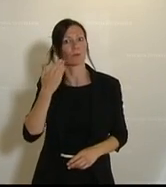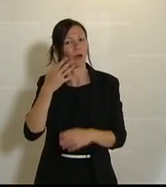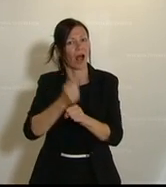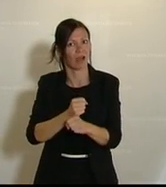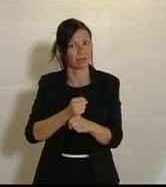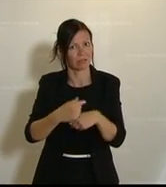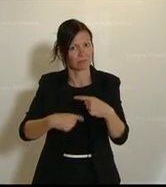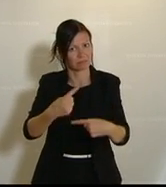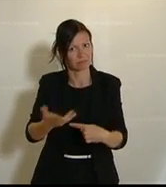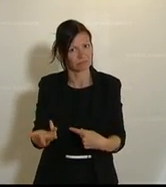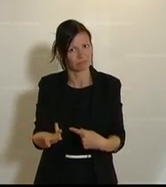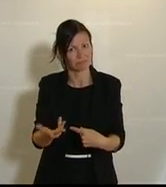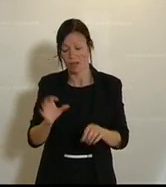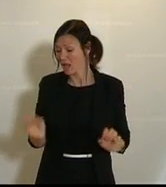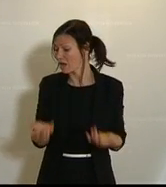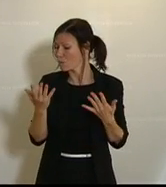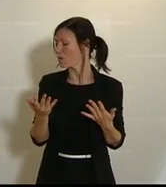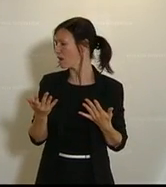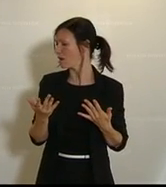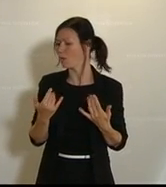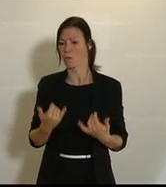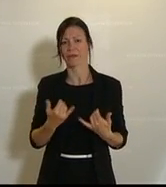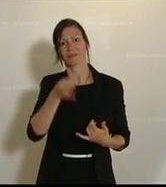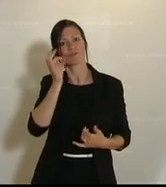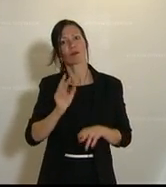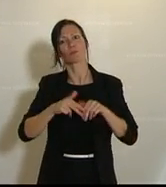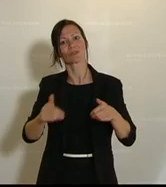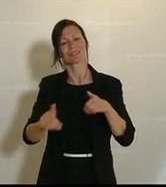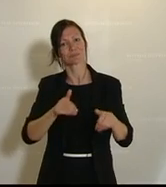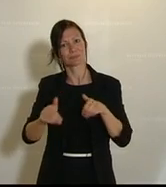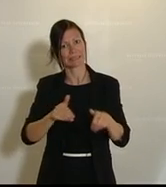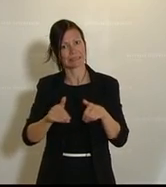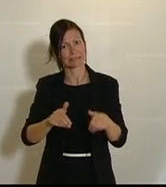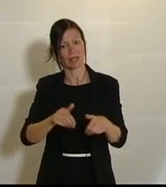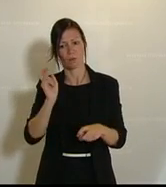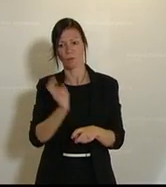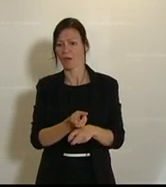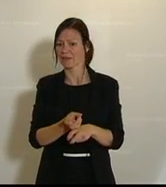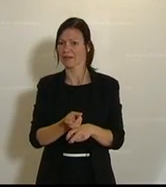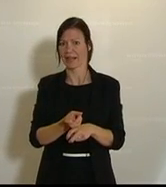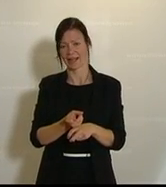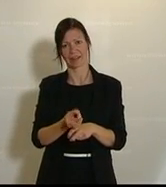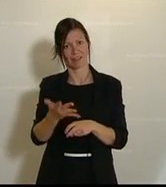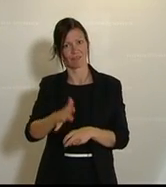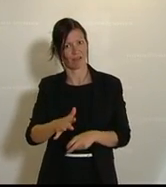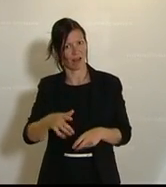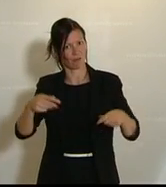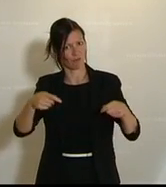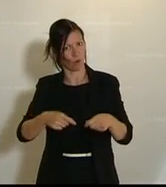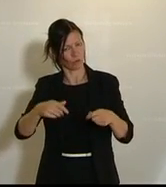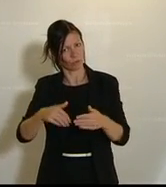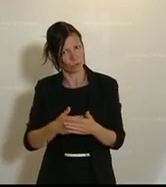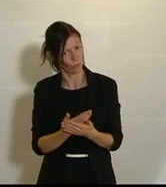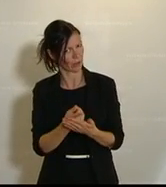Aktuell, heute bei einer PK wieder, Frau Bundesminister, der Härtefall von Neu. Ich frage mich jetzt,